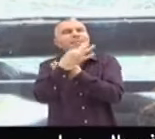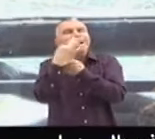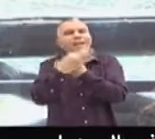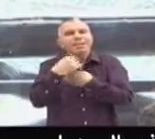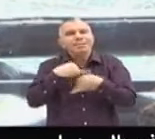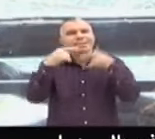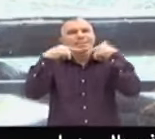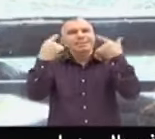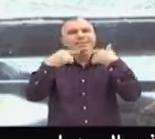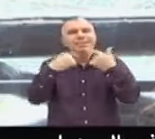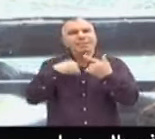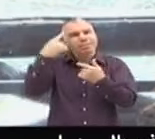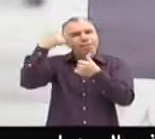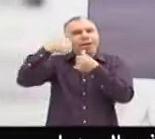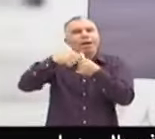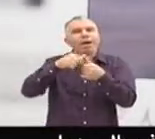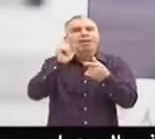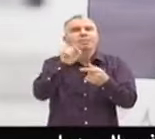a transmis sa passion.